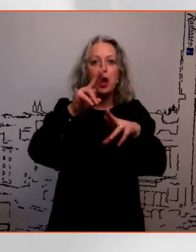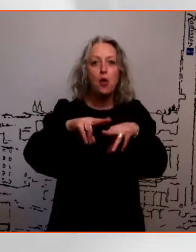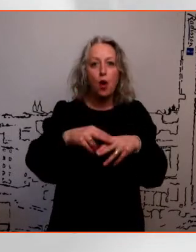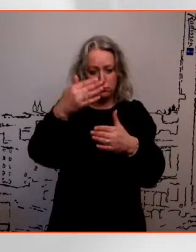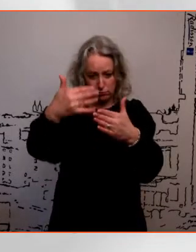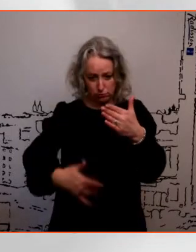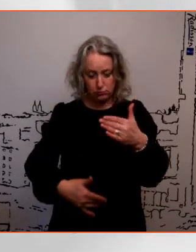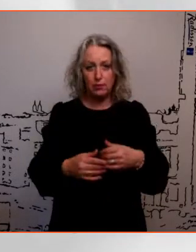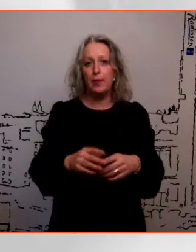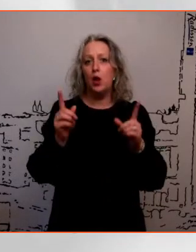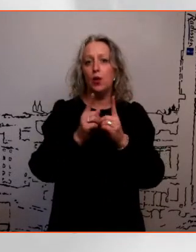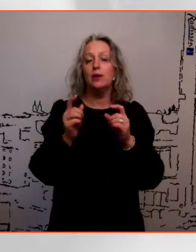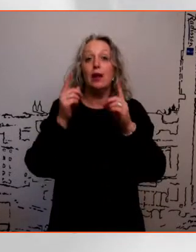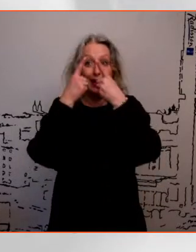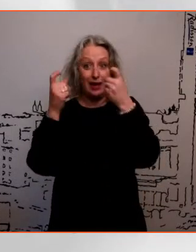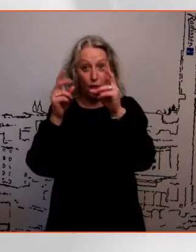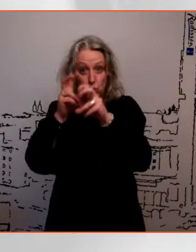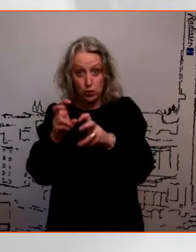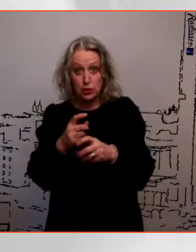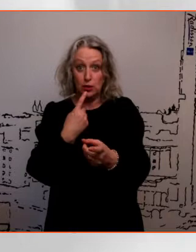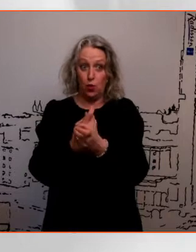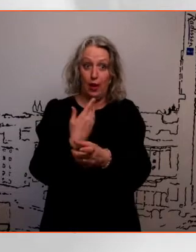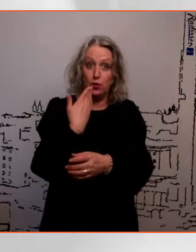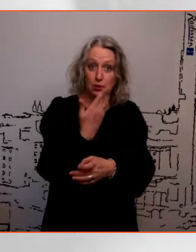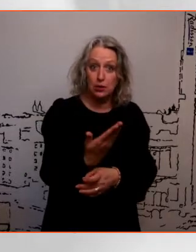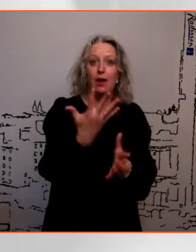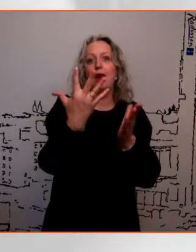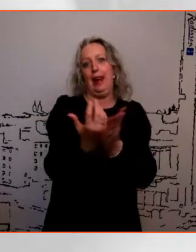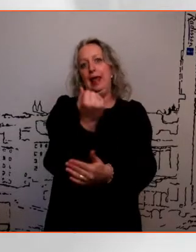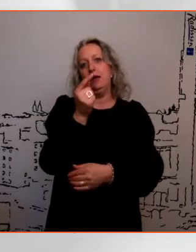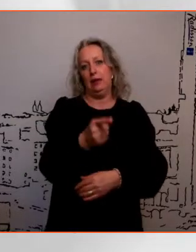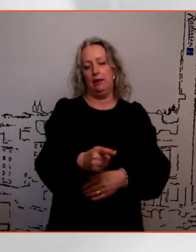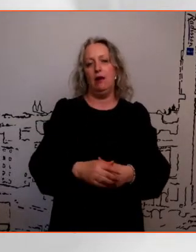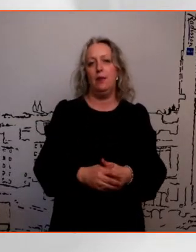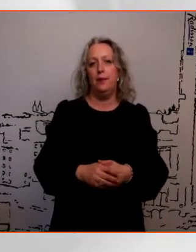sa seda infot otsid ja tegelikult julged küsida, siis sa leiad selle infot.